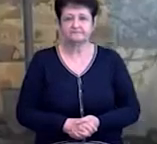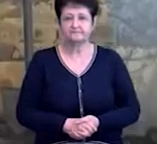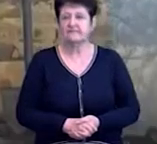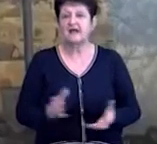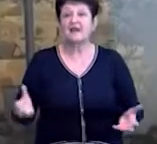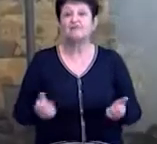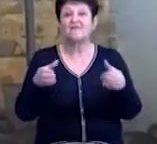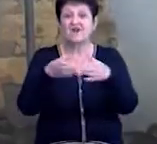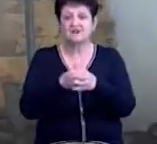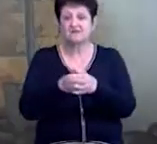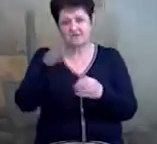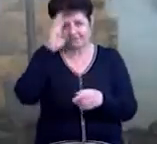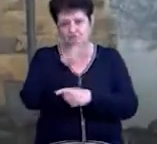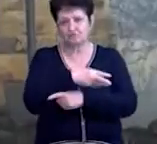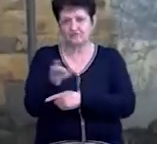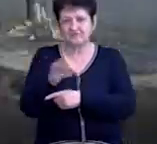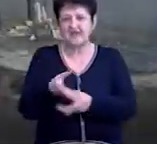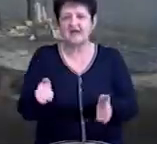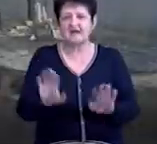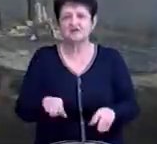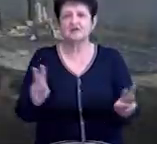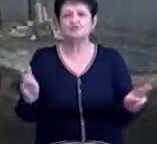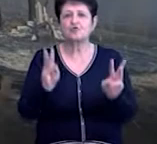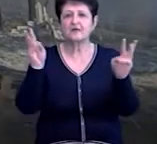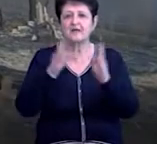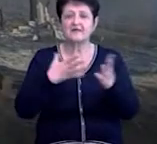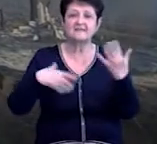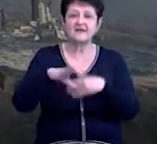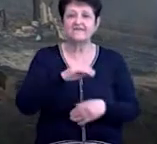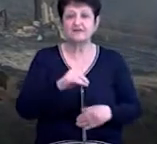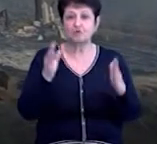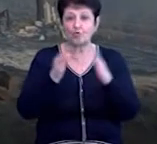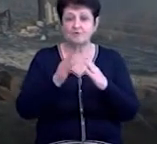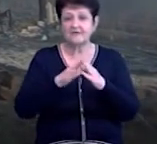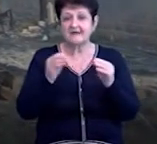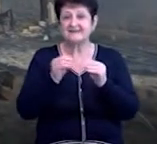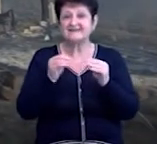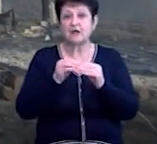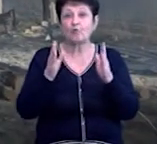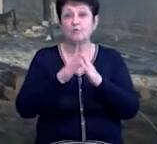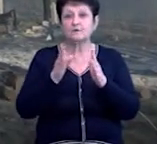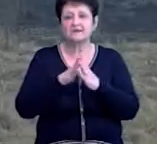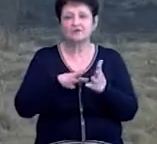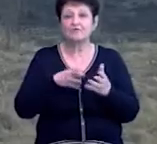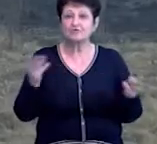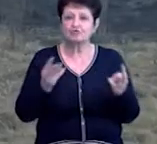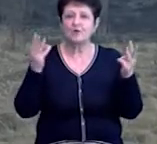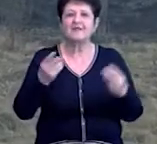Рятувальники заливають водою рештки згорілих хат. На весь хутір Каціри з десяток будинків згоріло два.